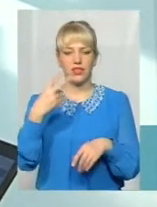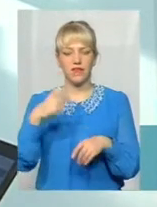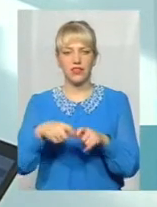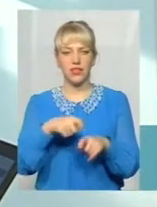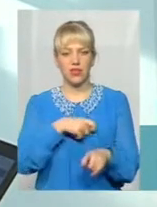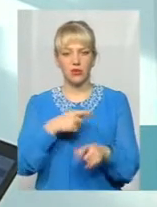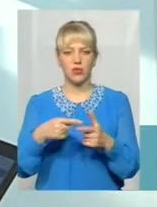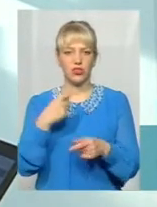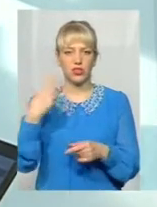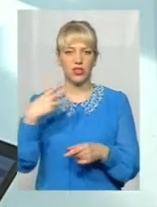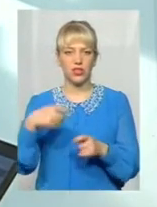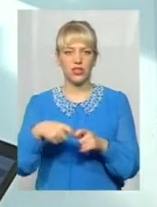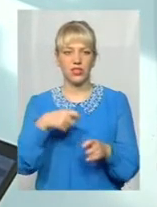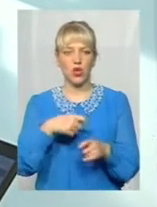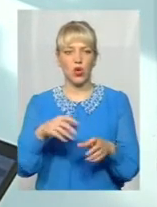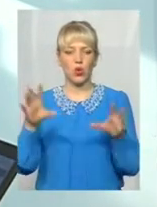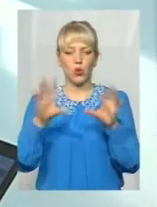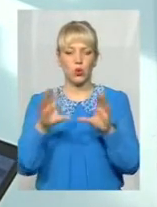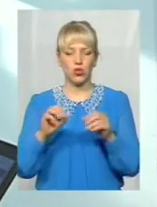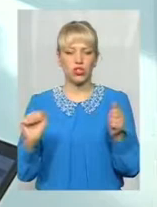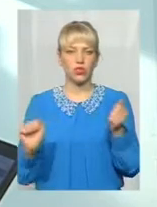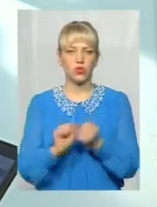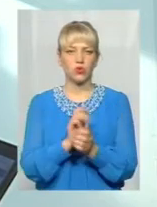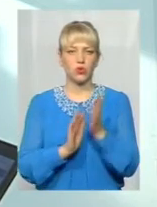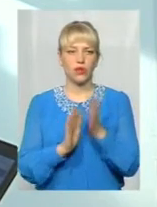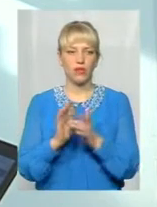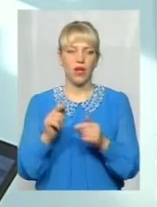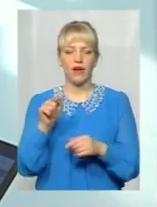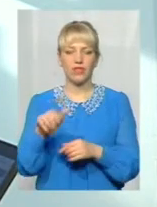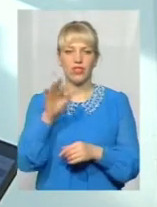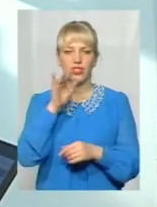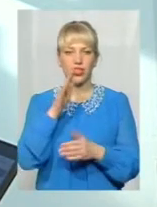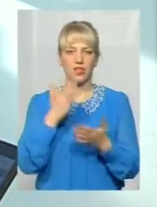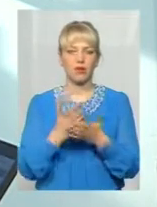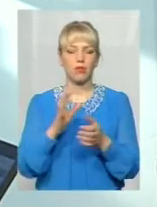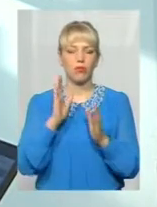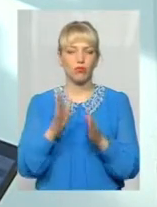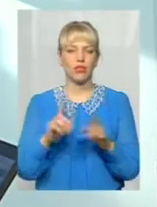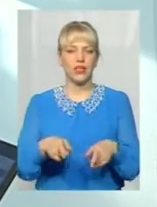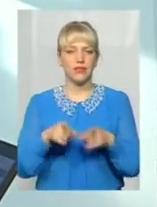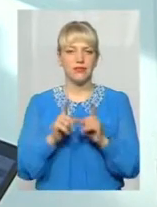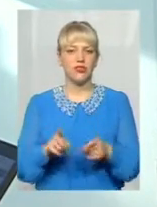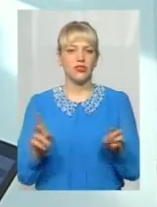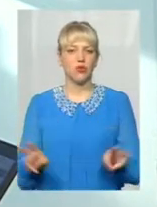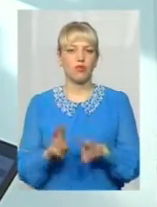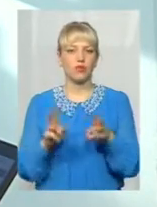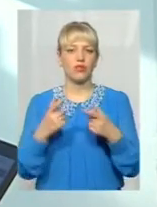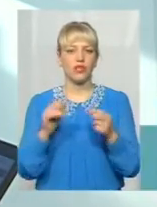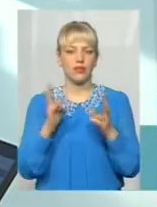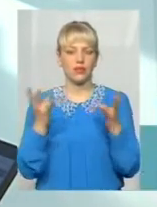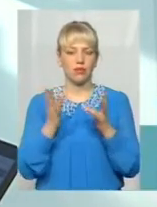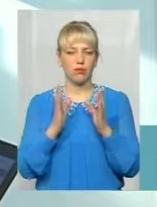30 тушити суху траву, а в цей час в селищі міського типу Ярмолинці станеться пожежа, де дійсно треба і рятувати людей, і дітей,